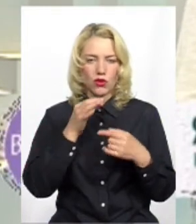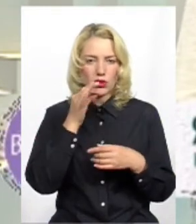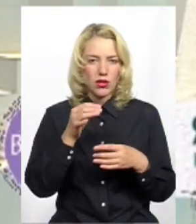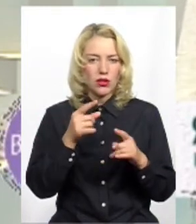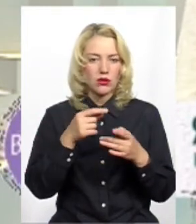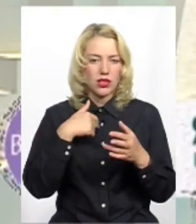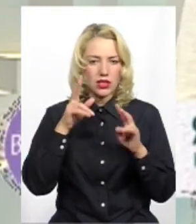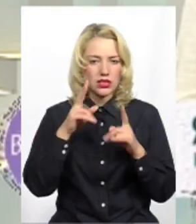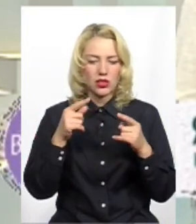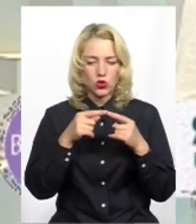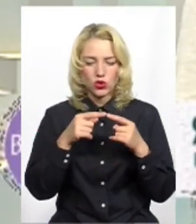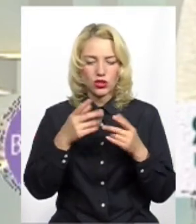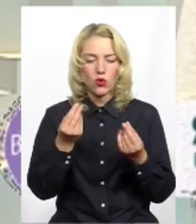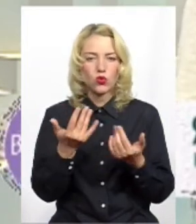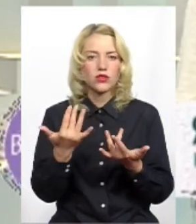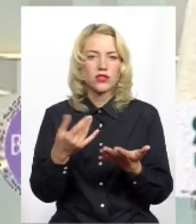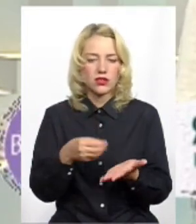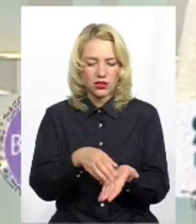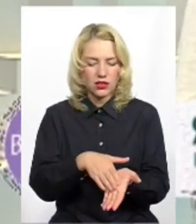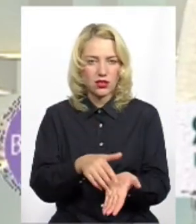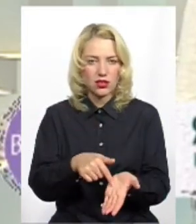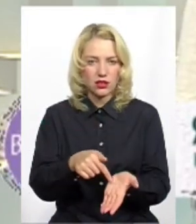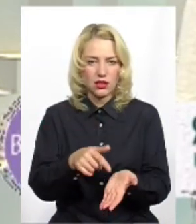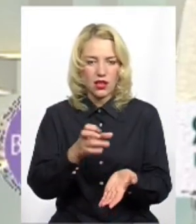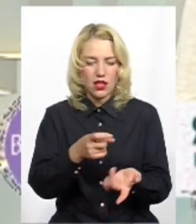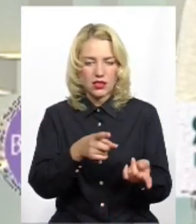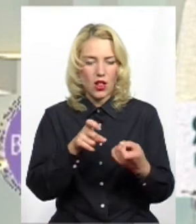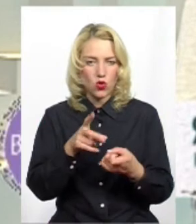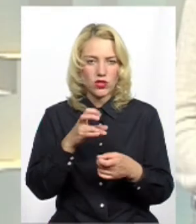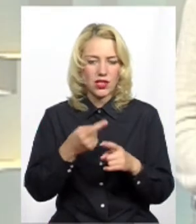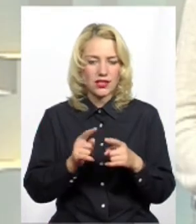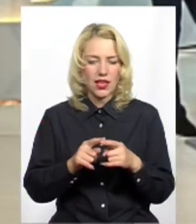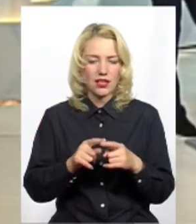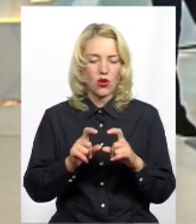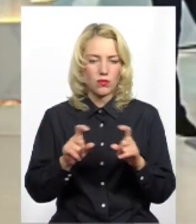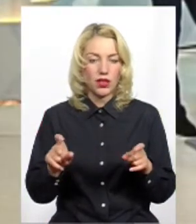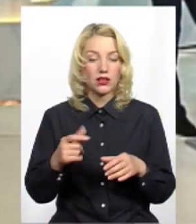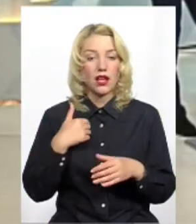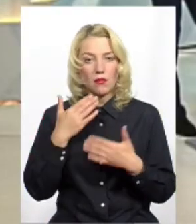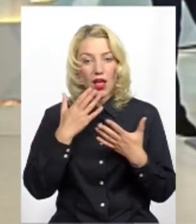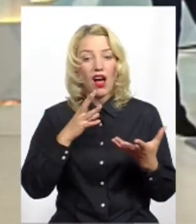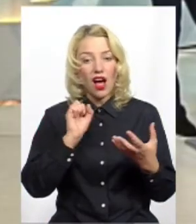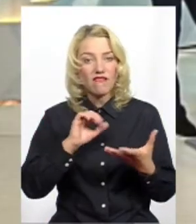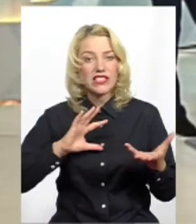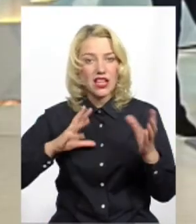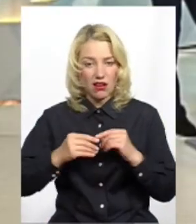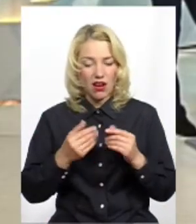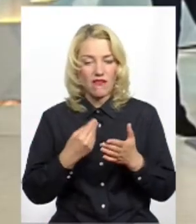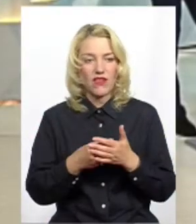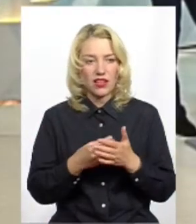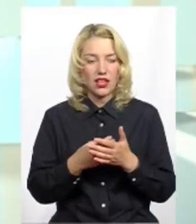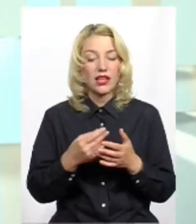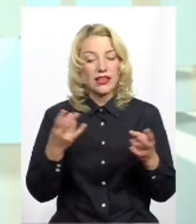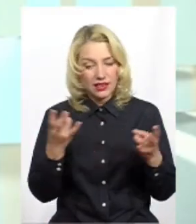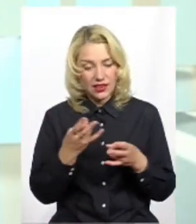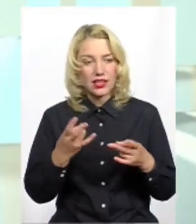коштів потребує залучення на даний об'єкт. Ну, взагалі, вважаєте, що вартий цей об'єкт того,